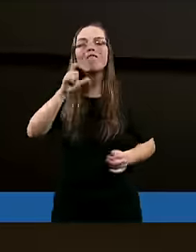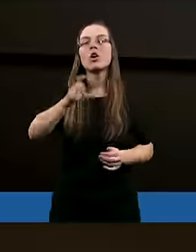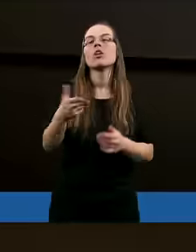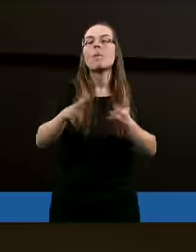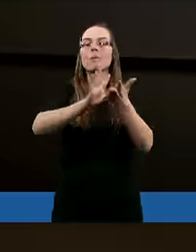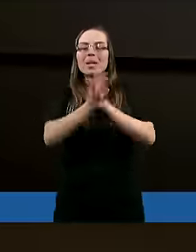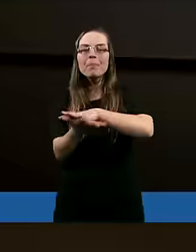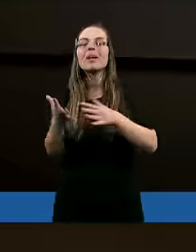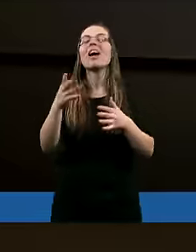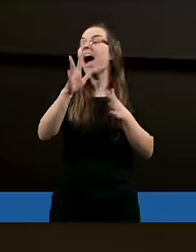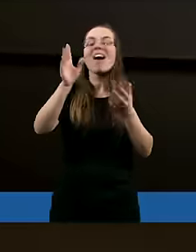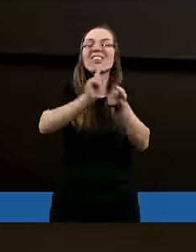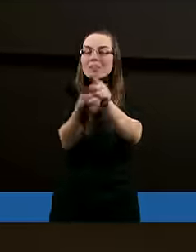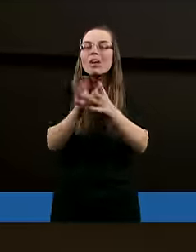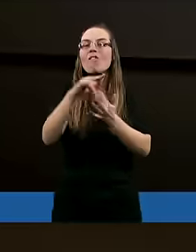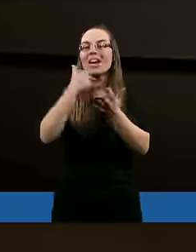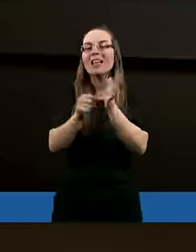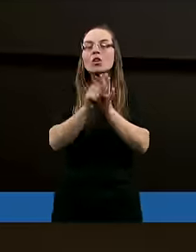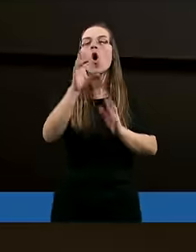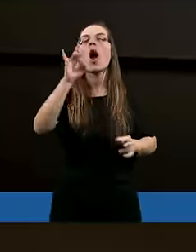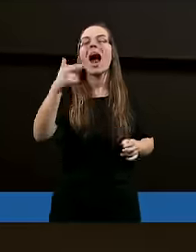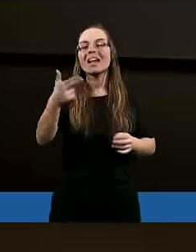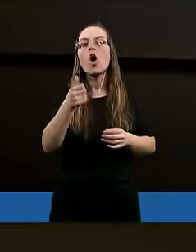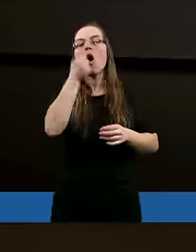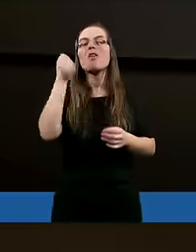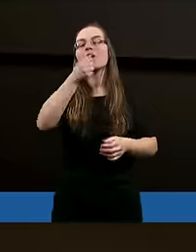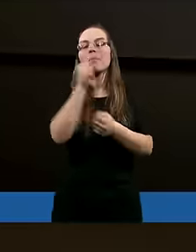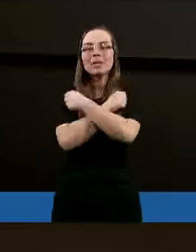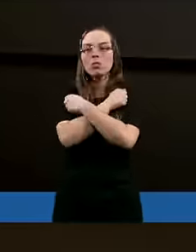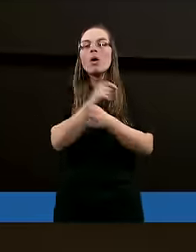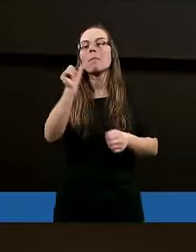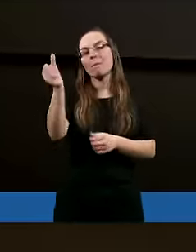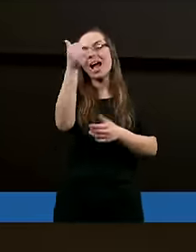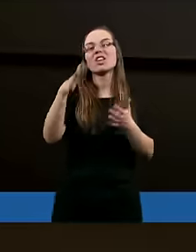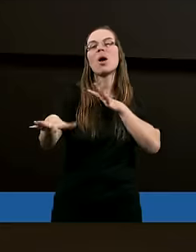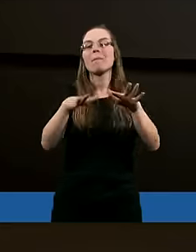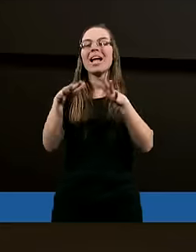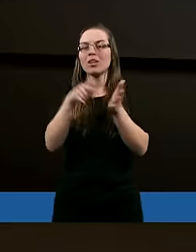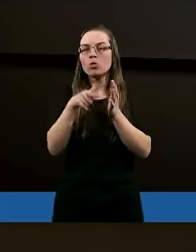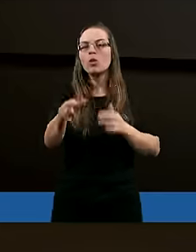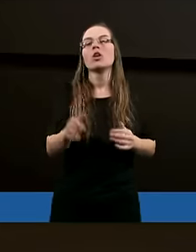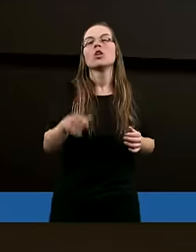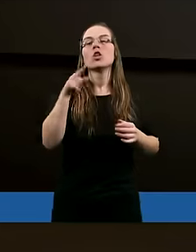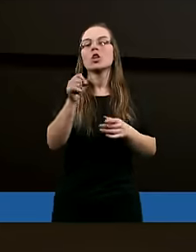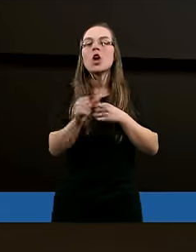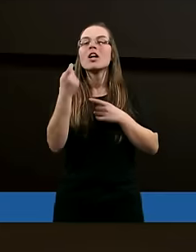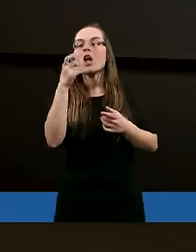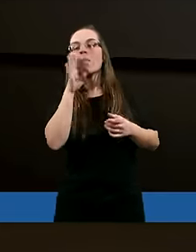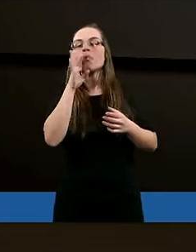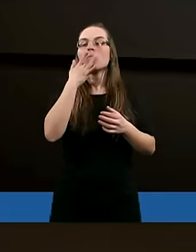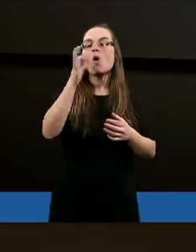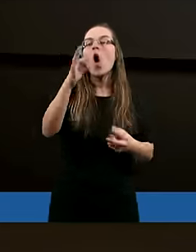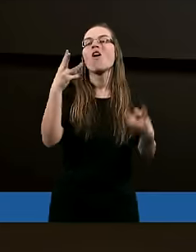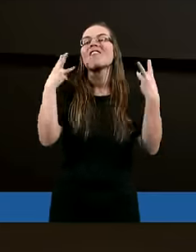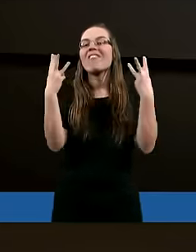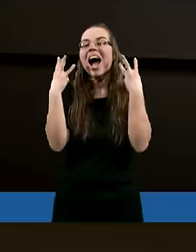wymieniony w liście do kalacjan to jest owoc miłości. On jest postawiony na pierwszym miejscu. Trochę jakby mówi też